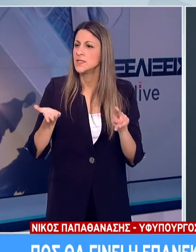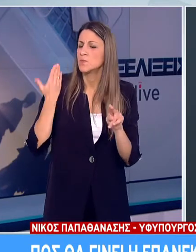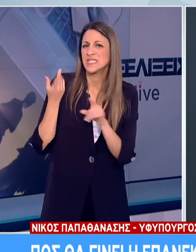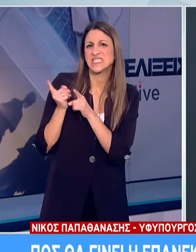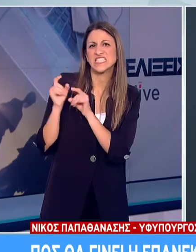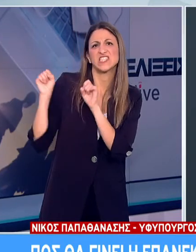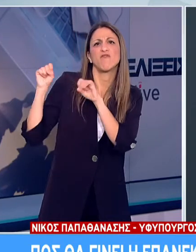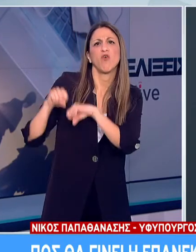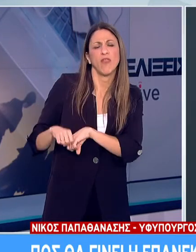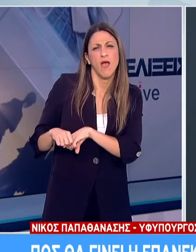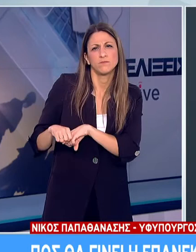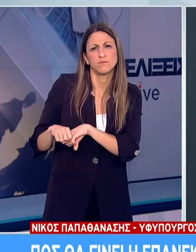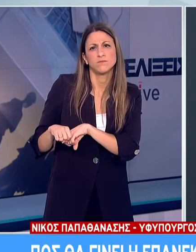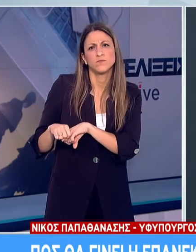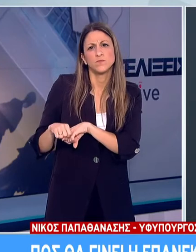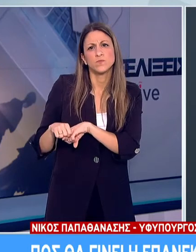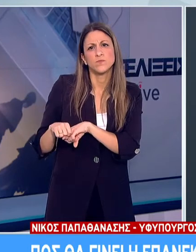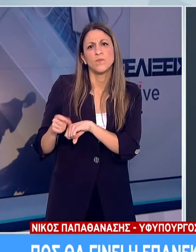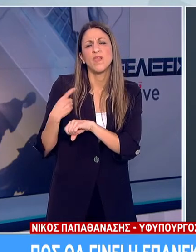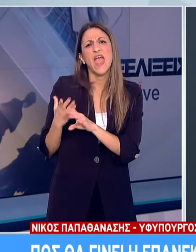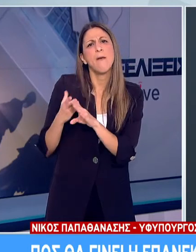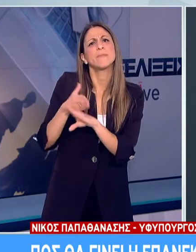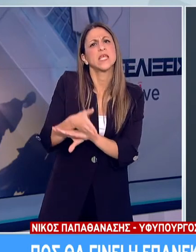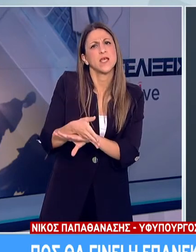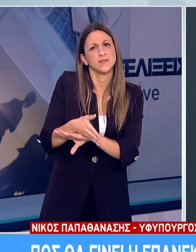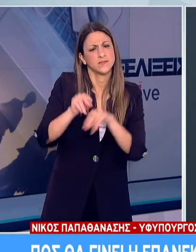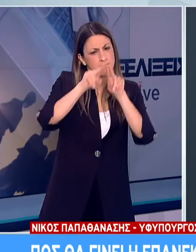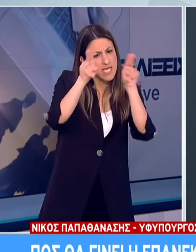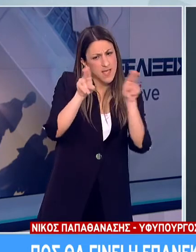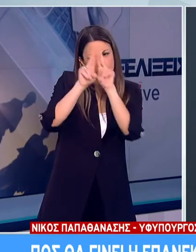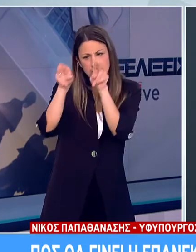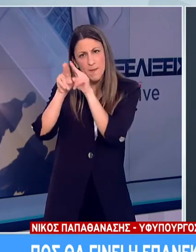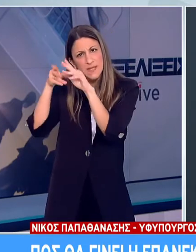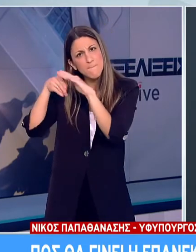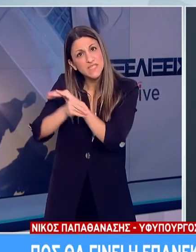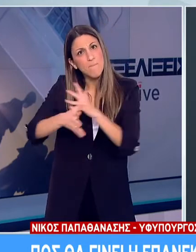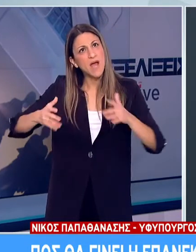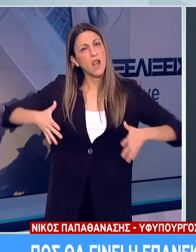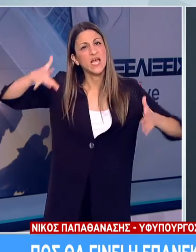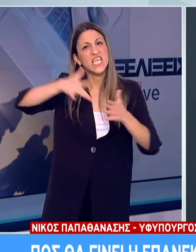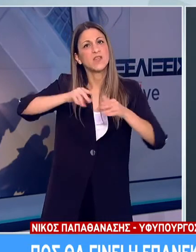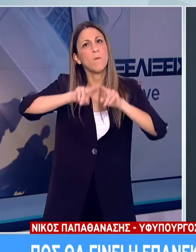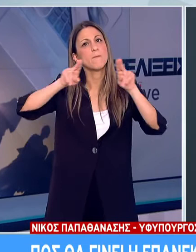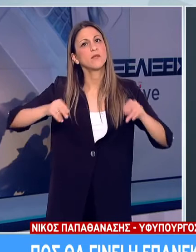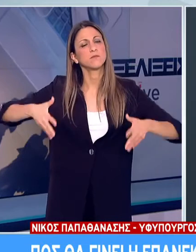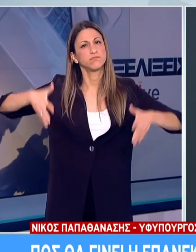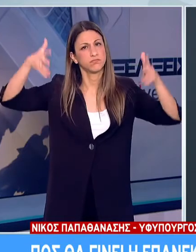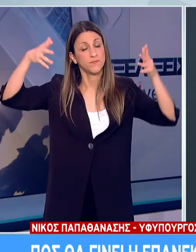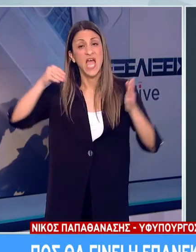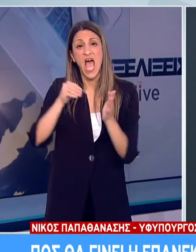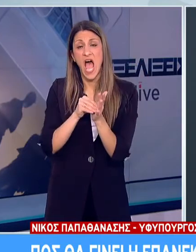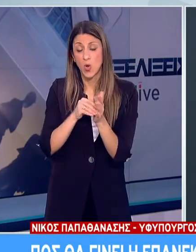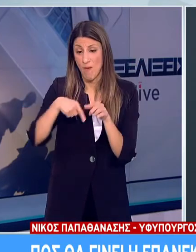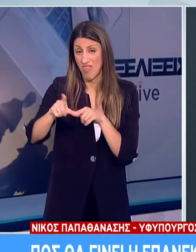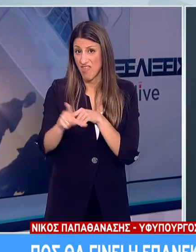συνεργασίας κατάστημα εντός καταστήματος Shop in the Shop. Την ίδια ημερομηνία επαναλειτουργούν οι επιχειρήσεις με αντικείμενο, το